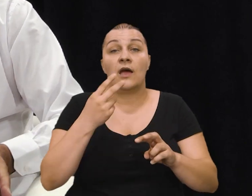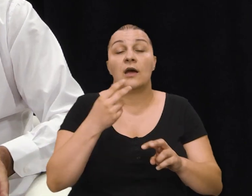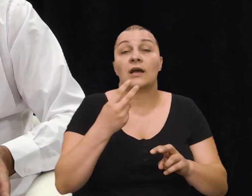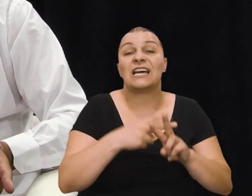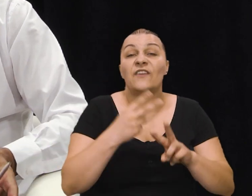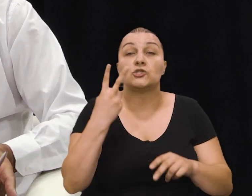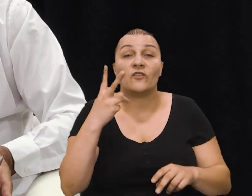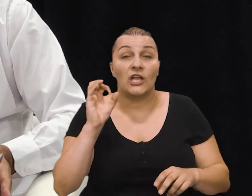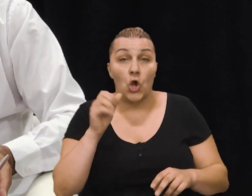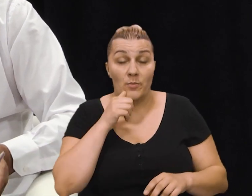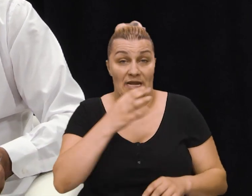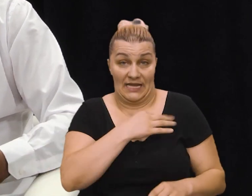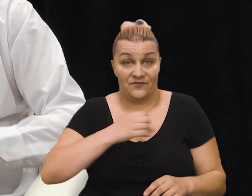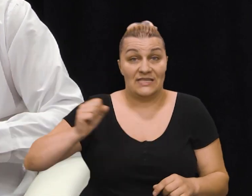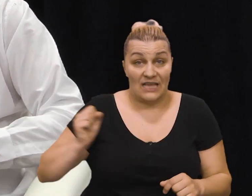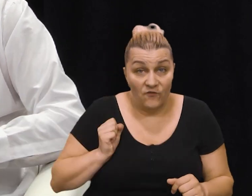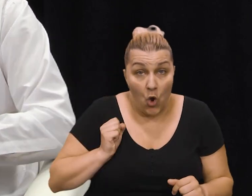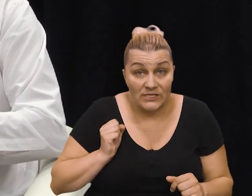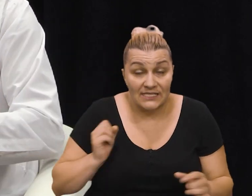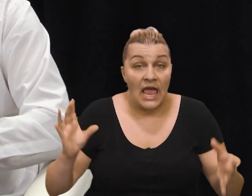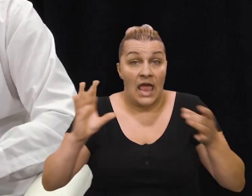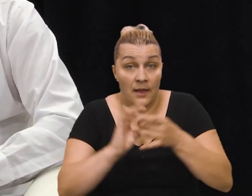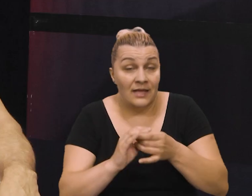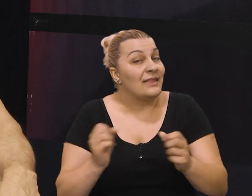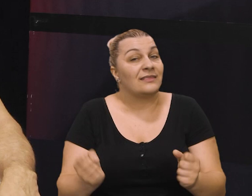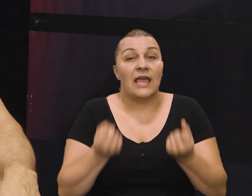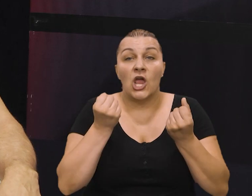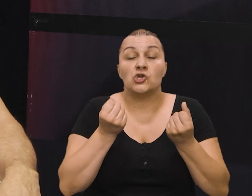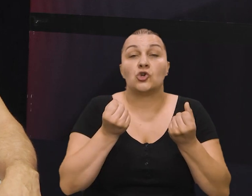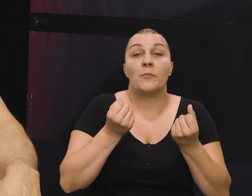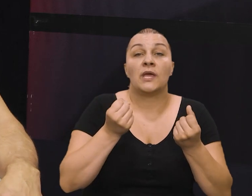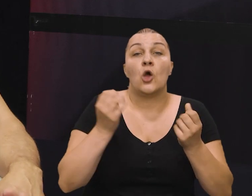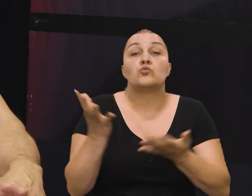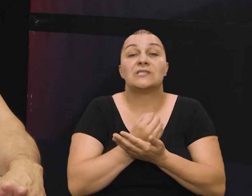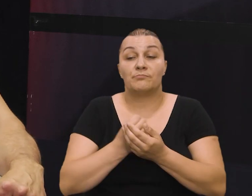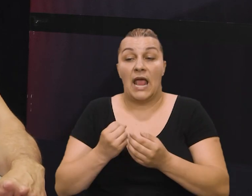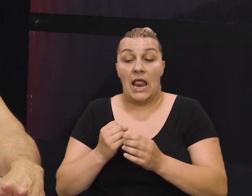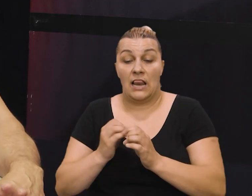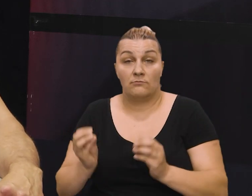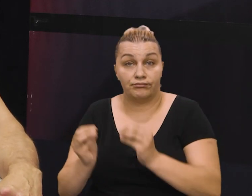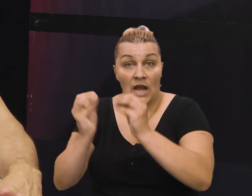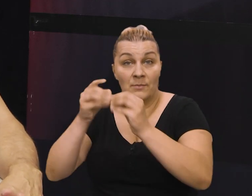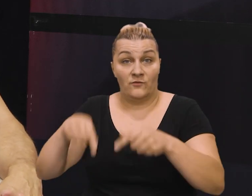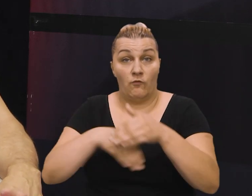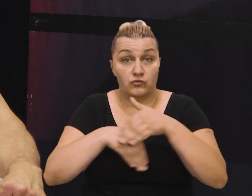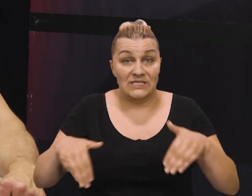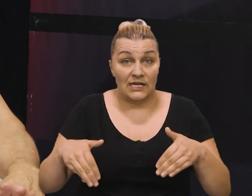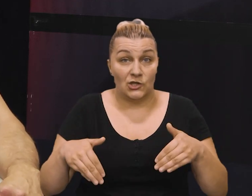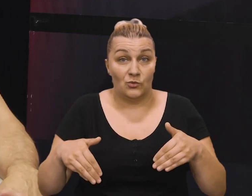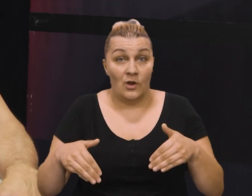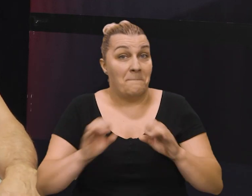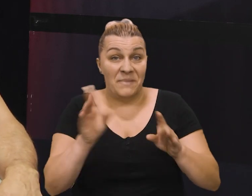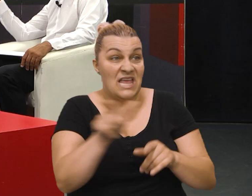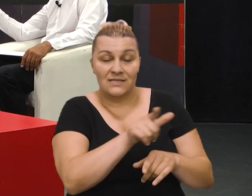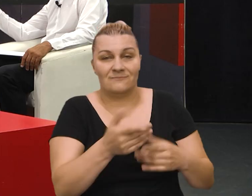obrnuto bez pomoći Hrvatske vojske sa pripadnicima Hrvatskog vijeća obrane teško bi se ustrojila ova crta govorimo o zimi